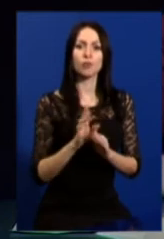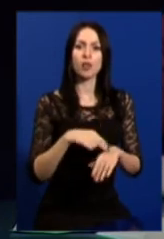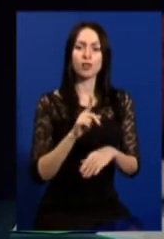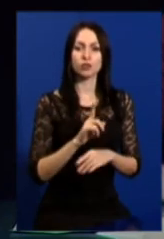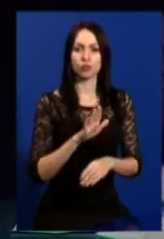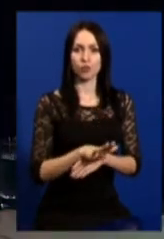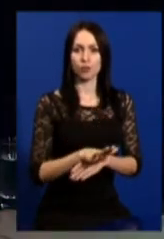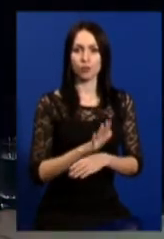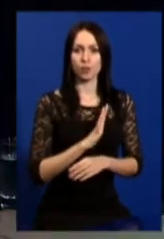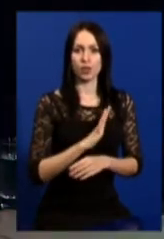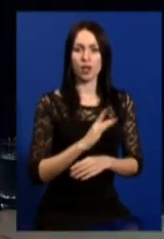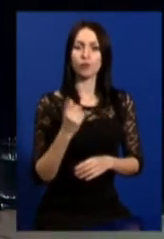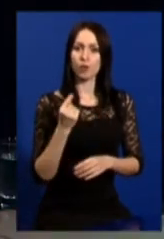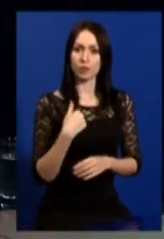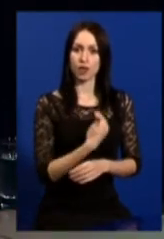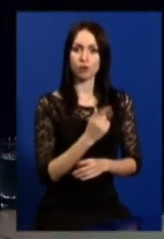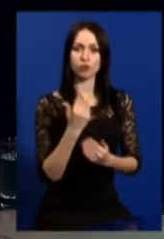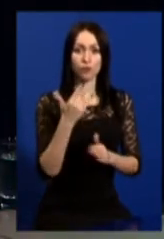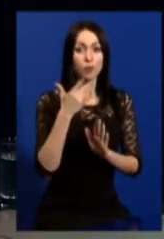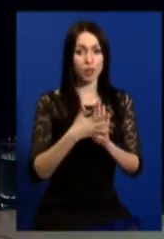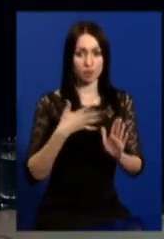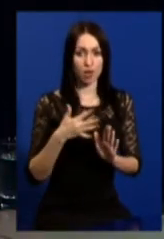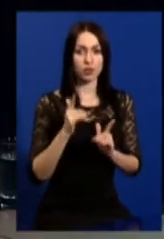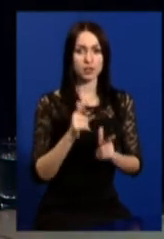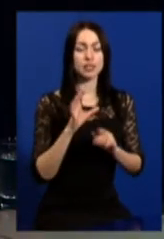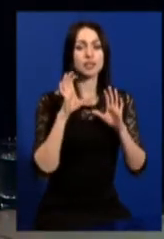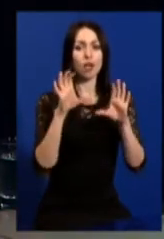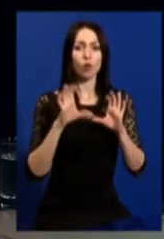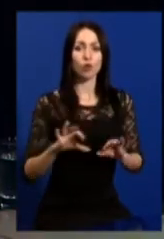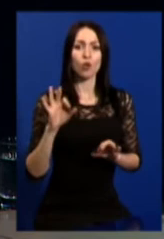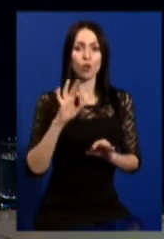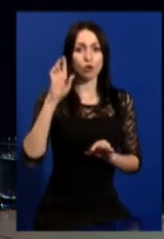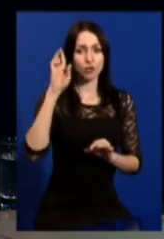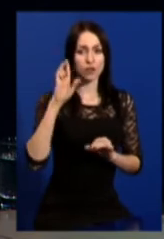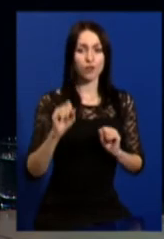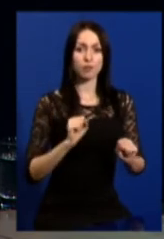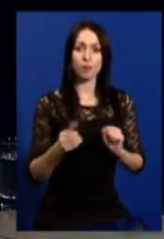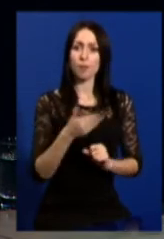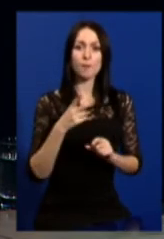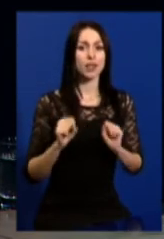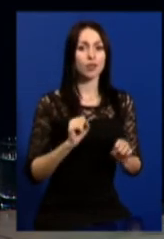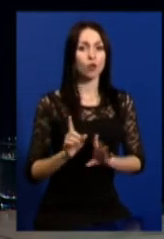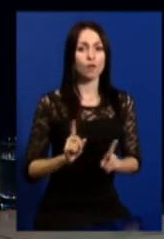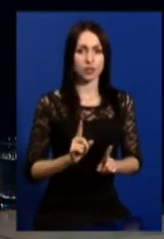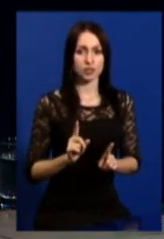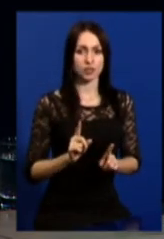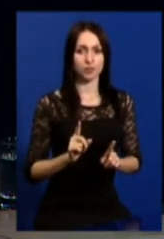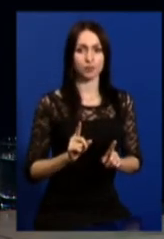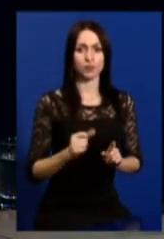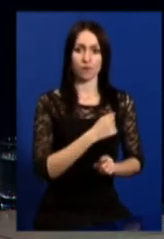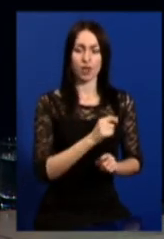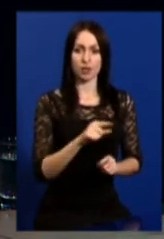По-перше, я хочу, щоб ви розуміли. Згідно з законом про державні адміністрації ми не керуємо силовиками.